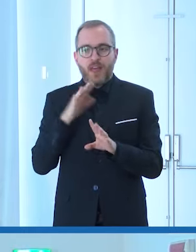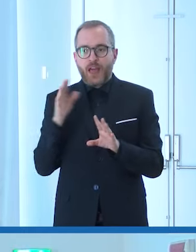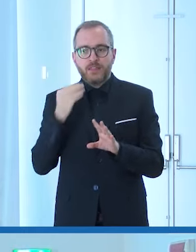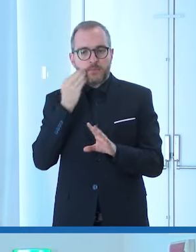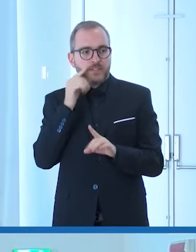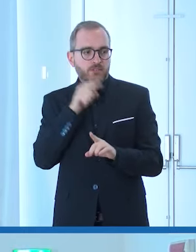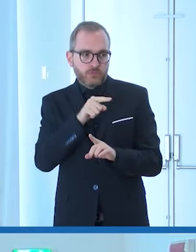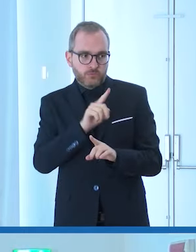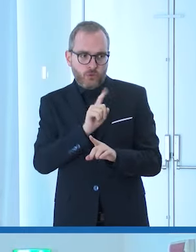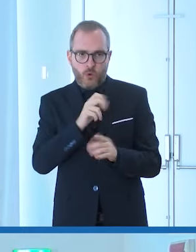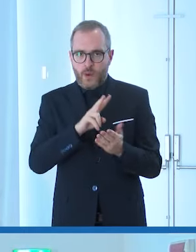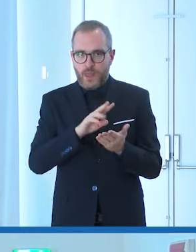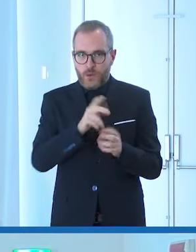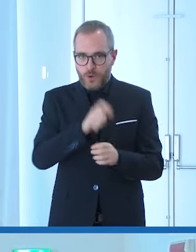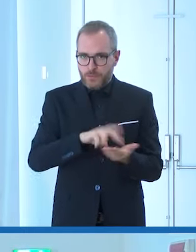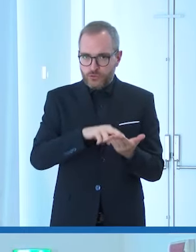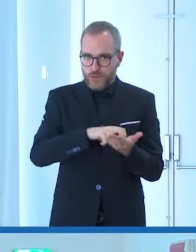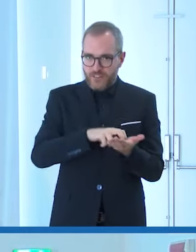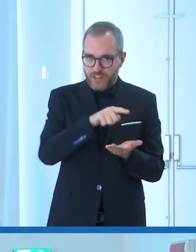il direttore dell'INA